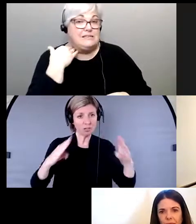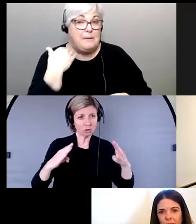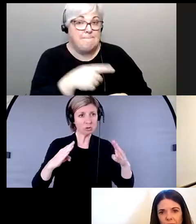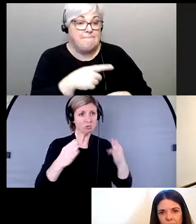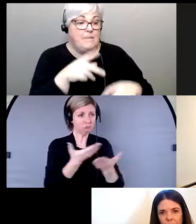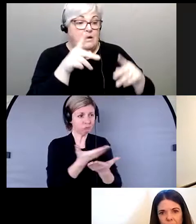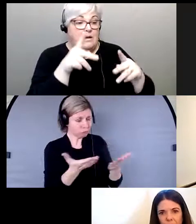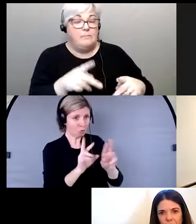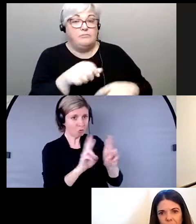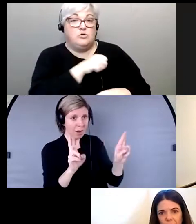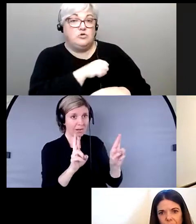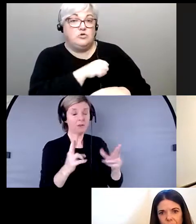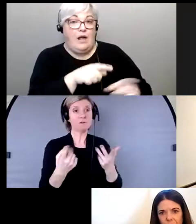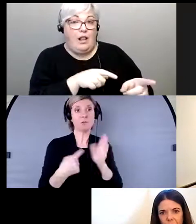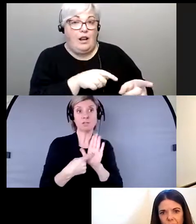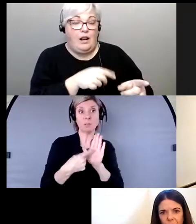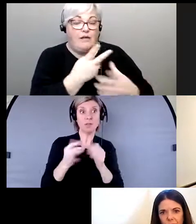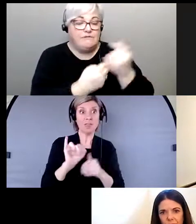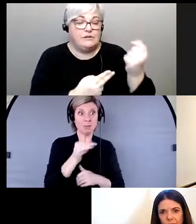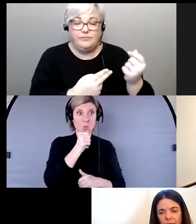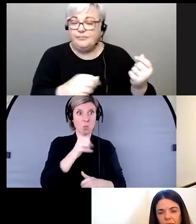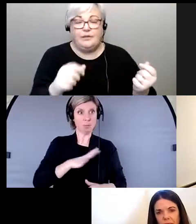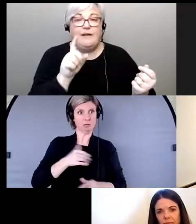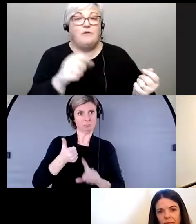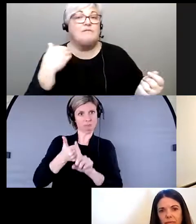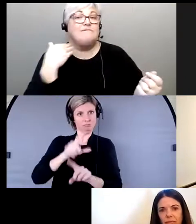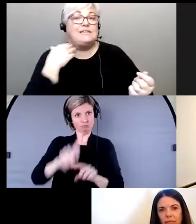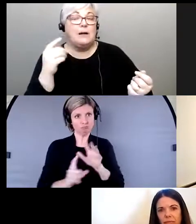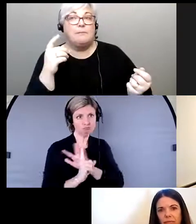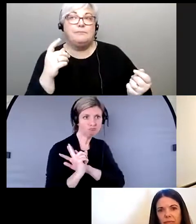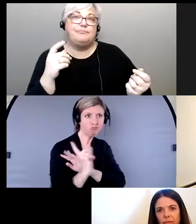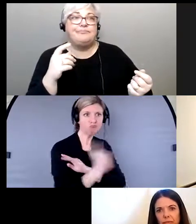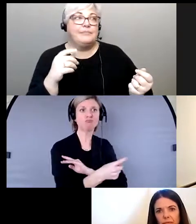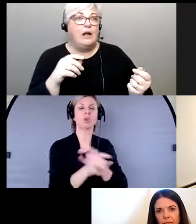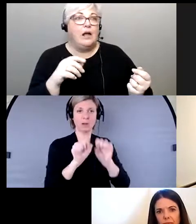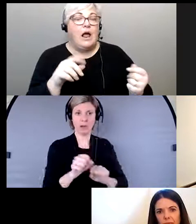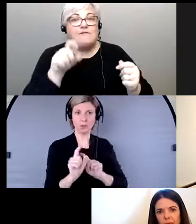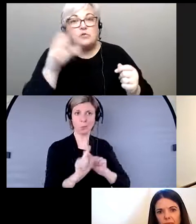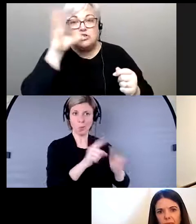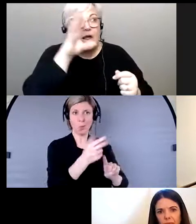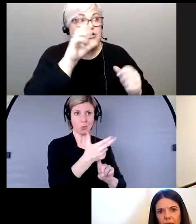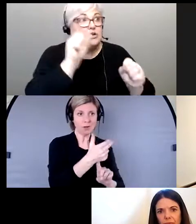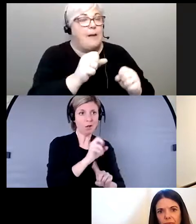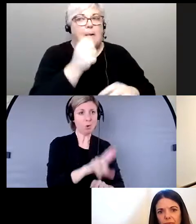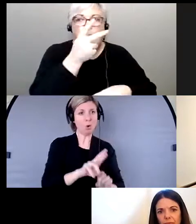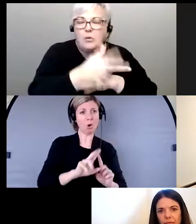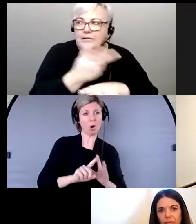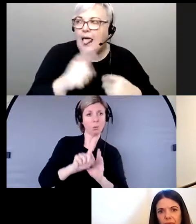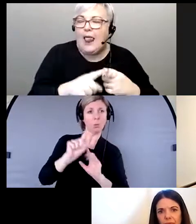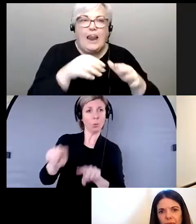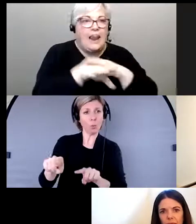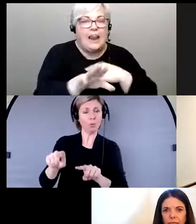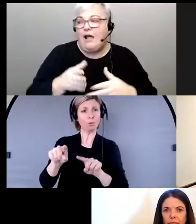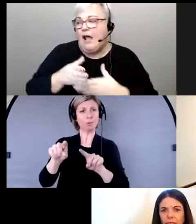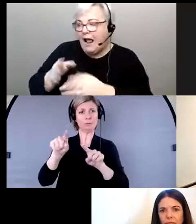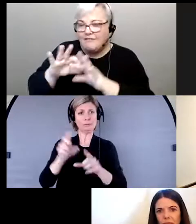centres d'hébergement, pour que des femmes ou les victimes puissent trouver une façon de trouver un logement, une chambre d'hôtel, d'aider leur famille,